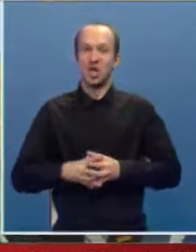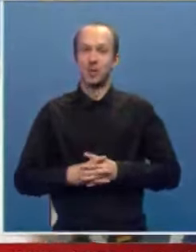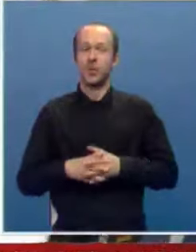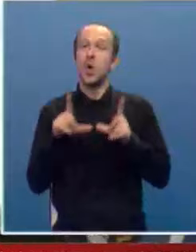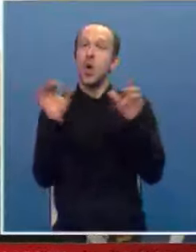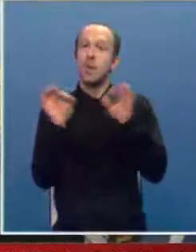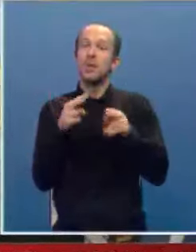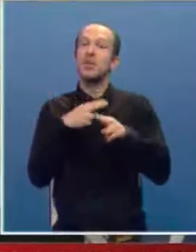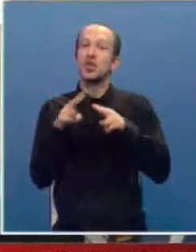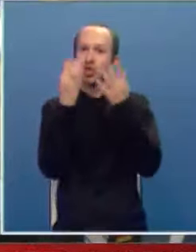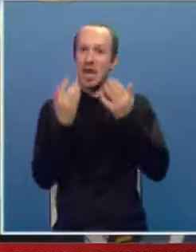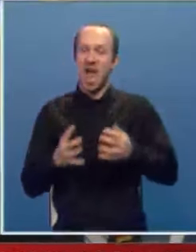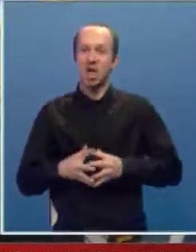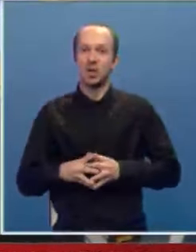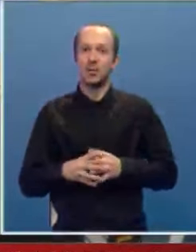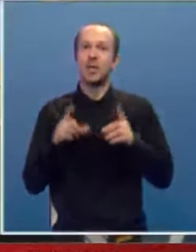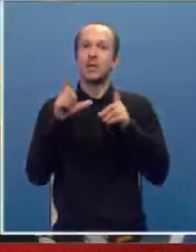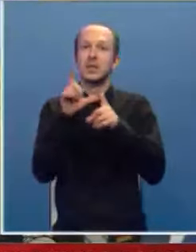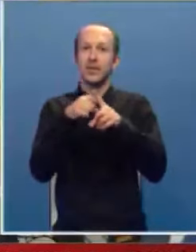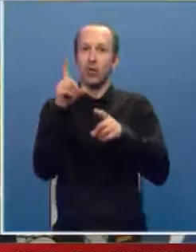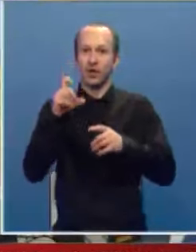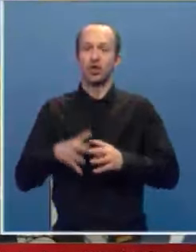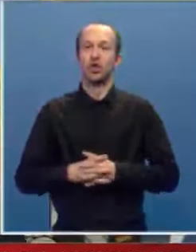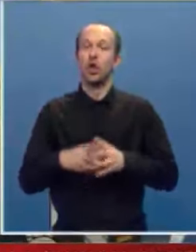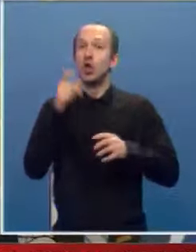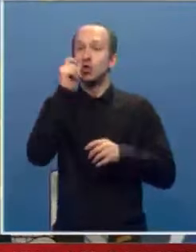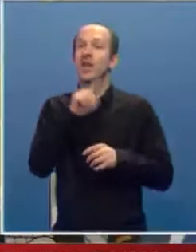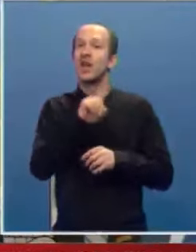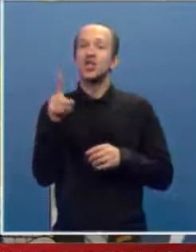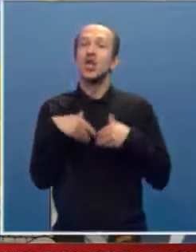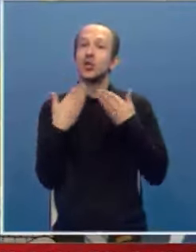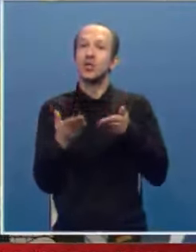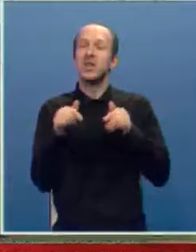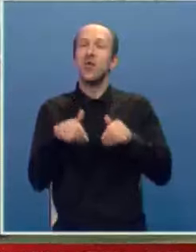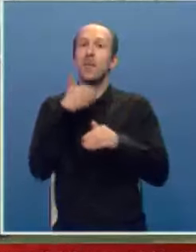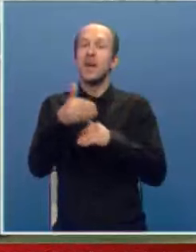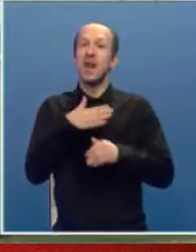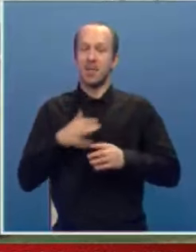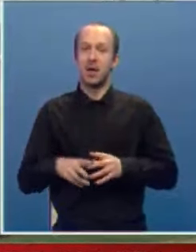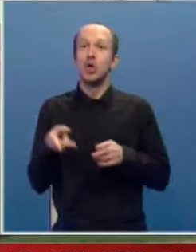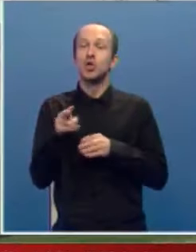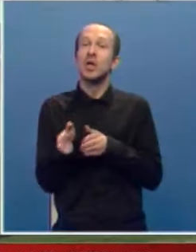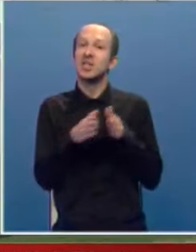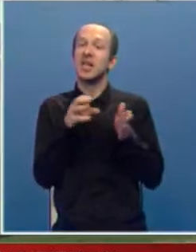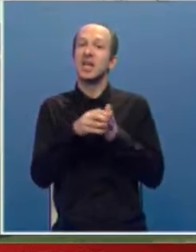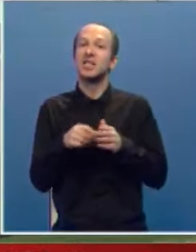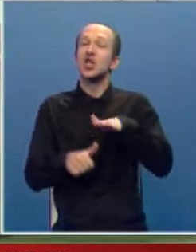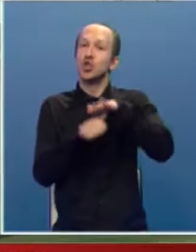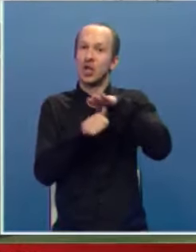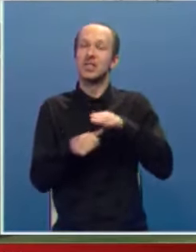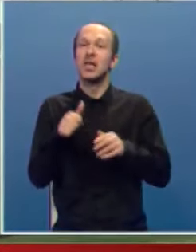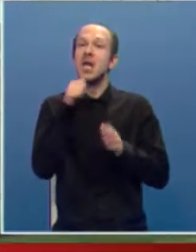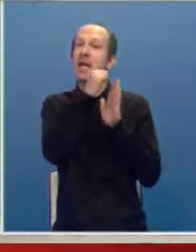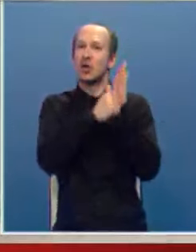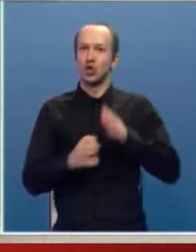u pripremi rješenja, Draško Stani Vukovic. Čovek neće da dostavi ovo prema nama. S druge strane, gradski čelnici je